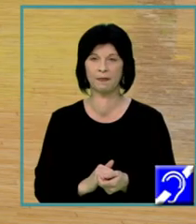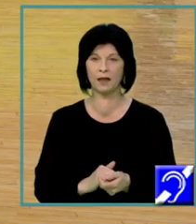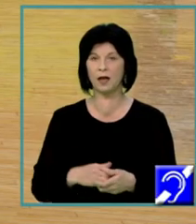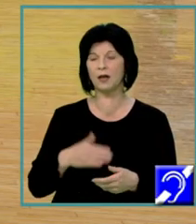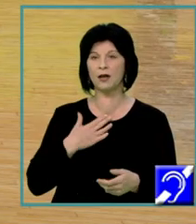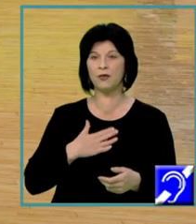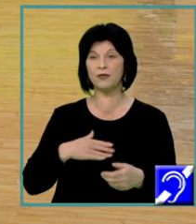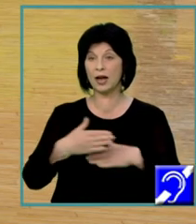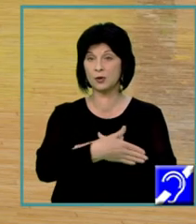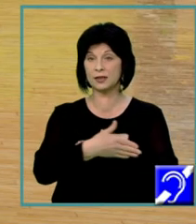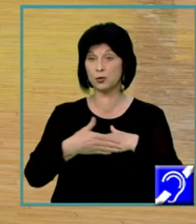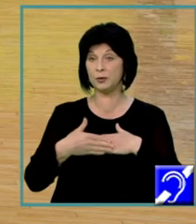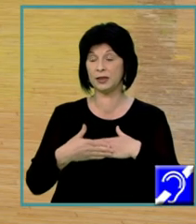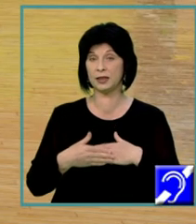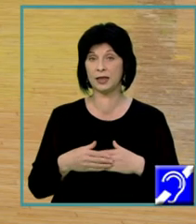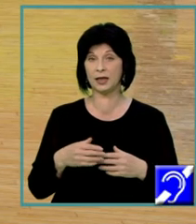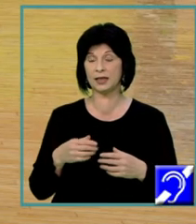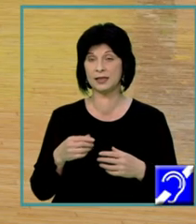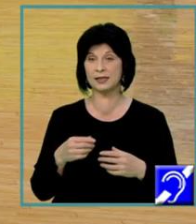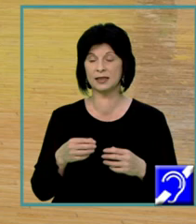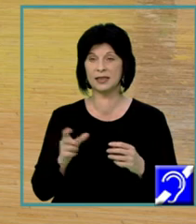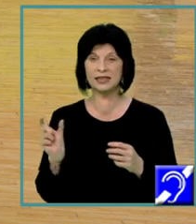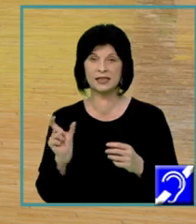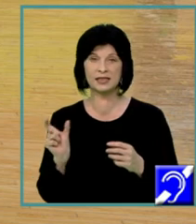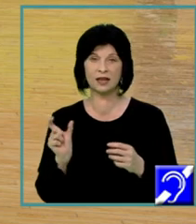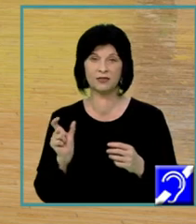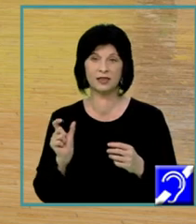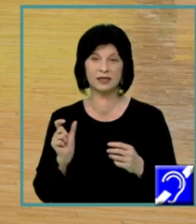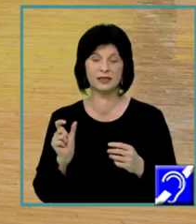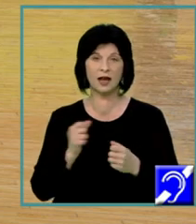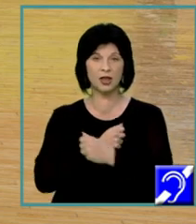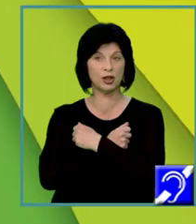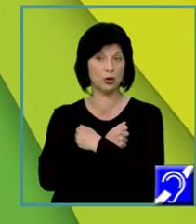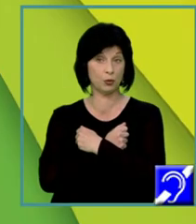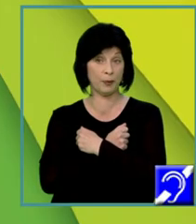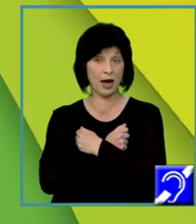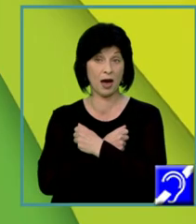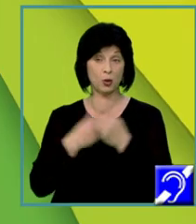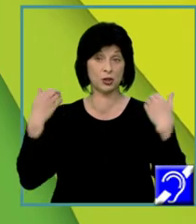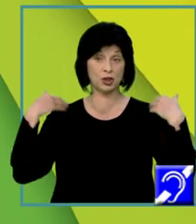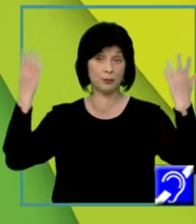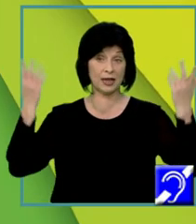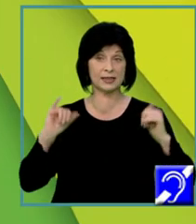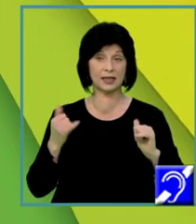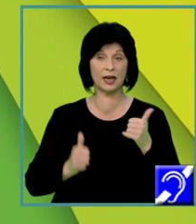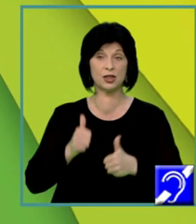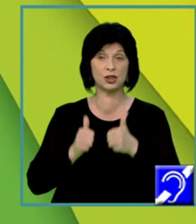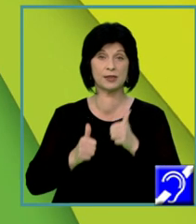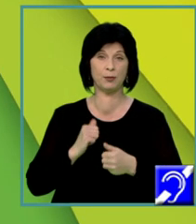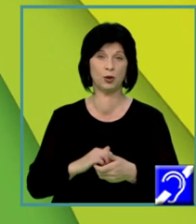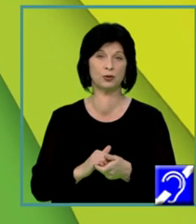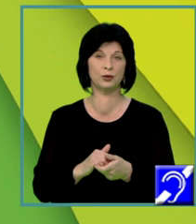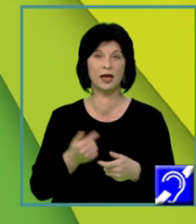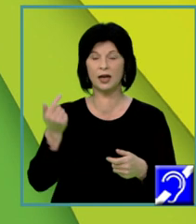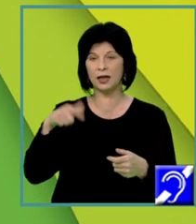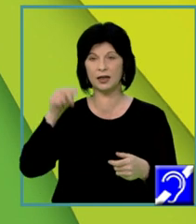secvență, iubeau gimnastica și sportul. În amintiri am arătat pe larg că